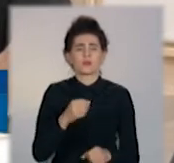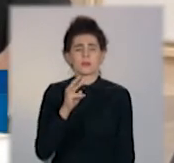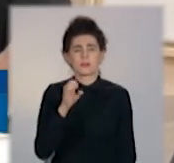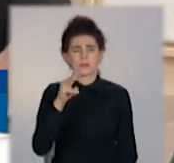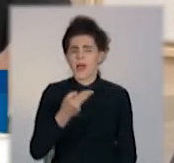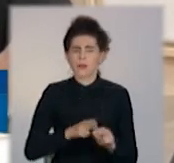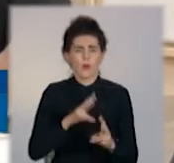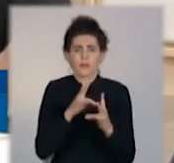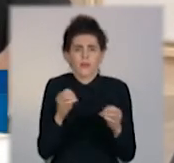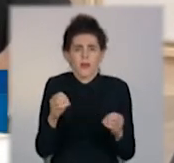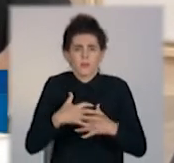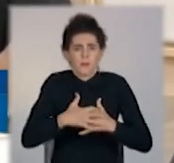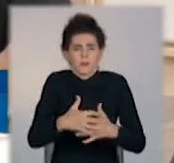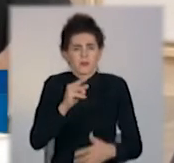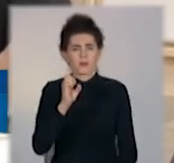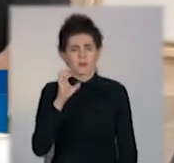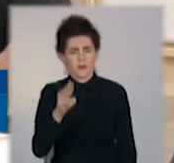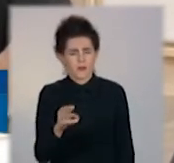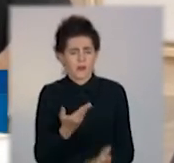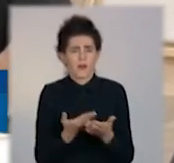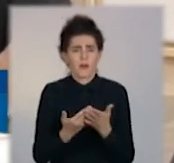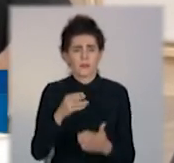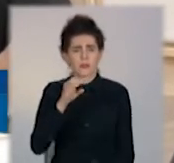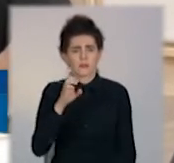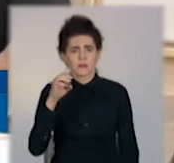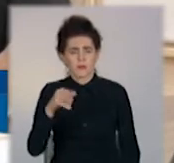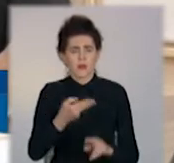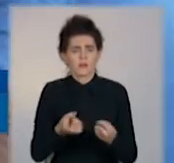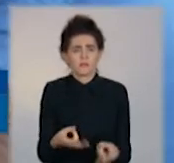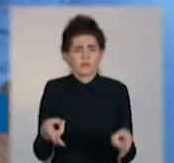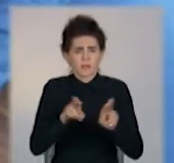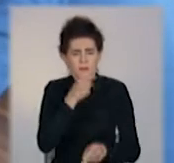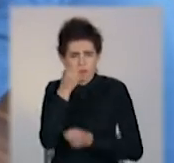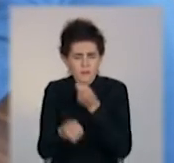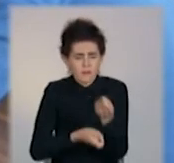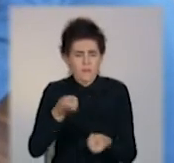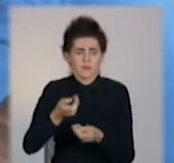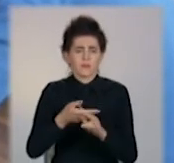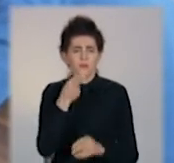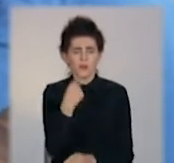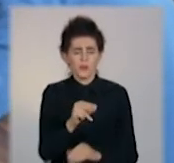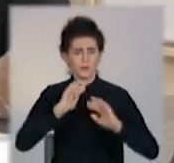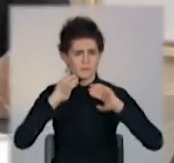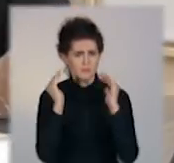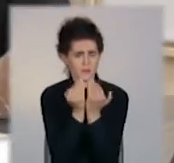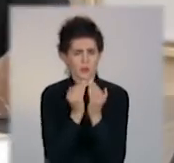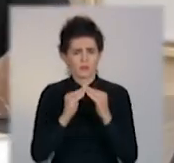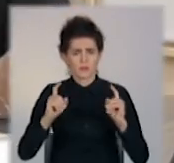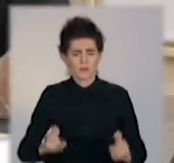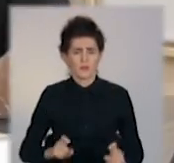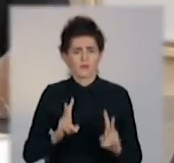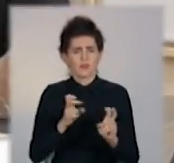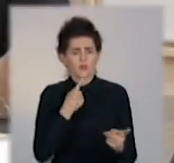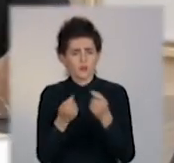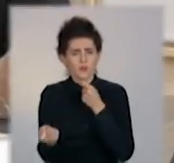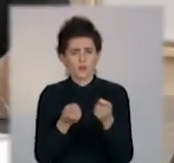Це тести, які повинні використовуватися лише в закладах охорони здоров'я. Находітесь на самоізоляції. Ви небезпечні.